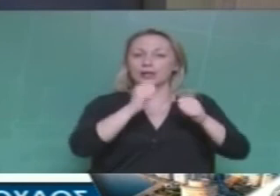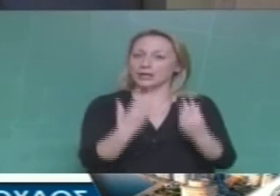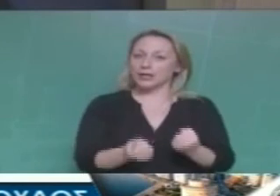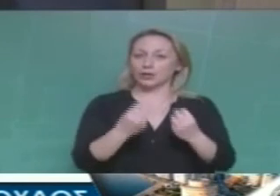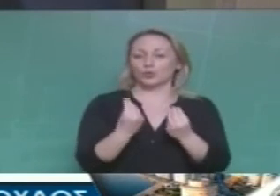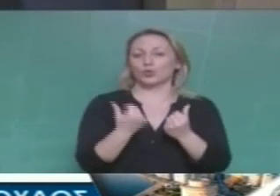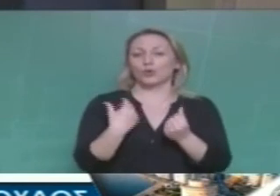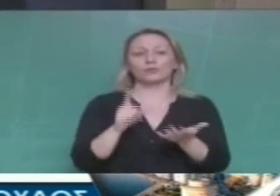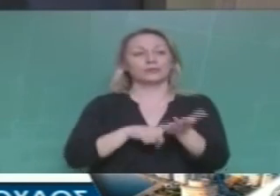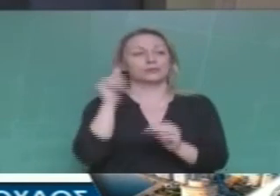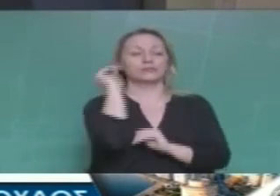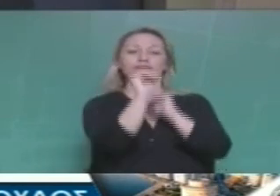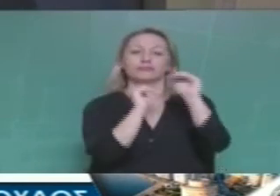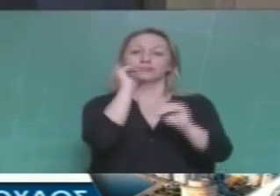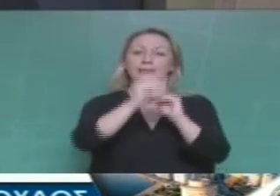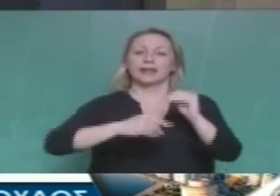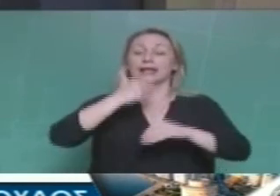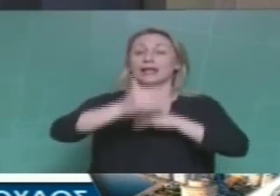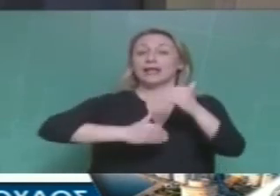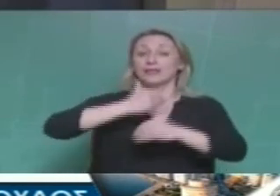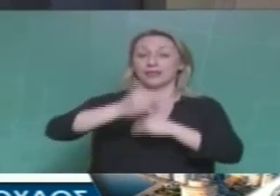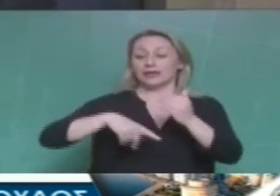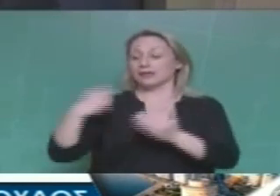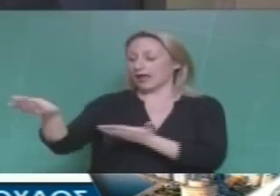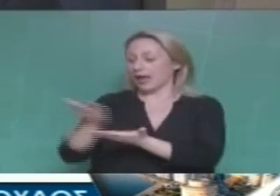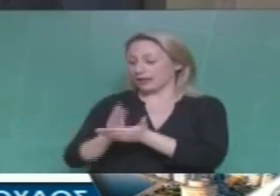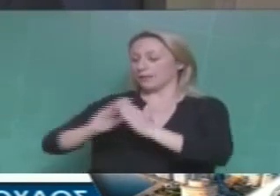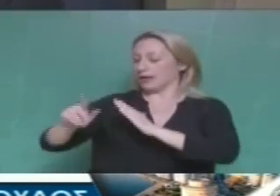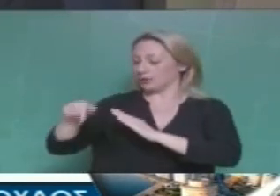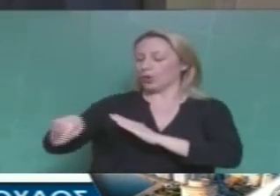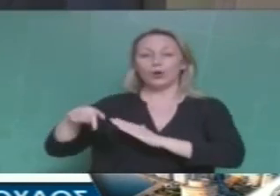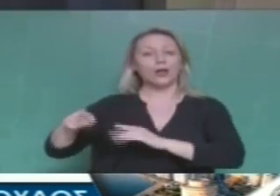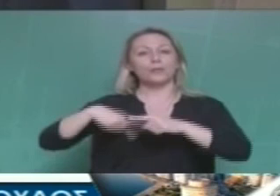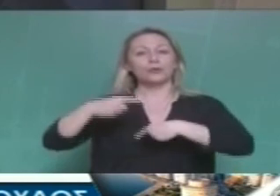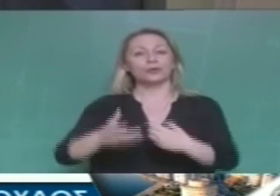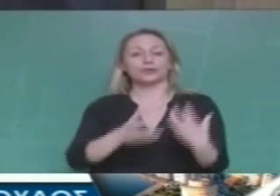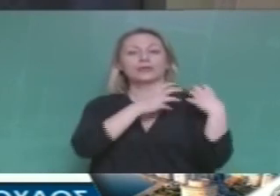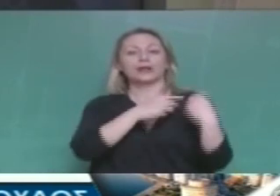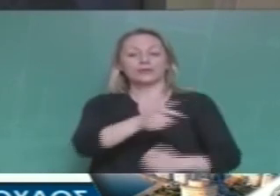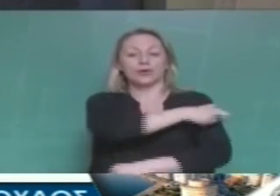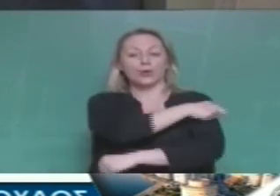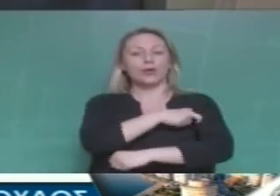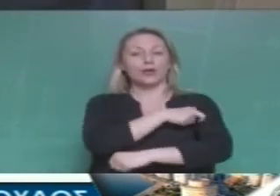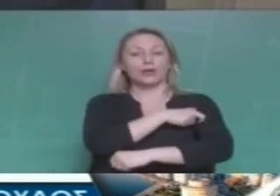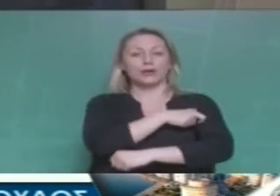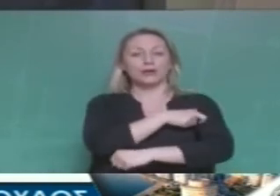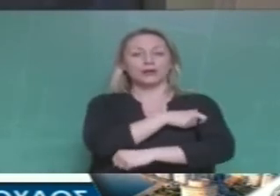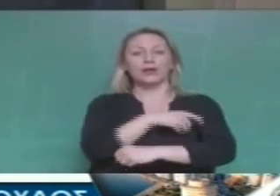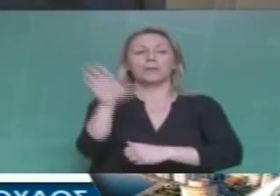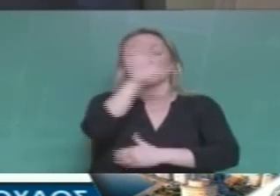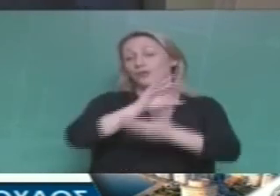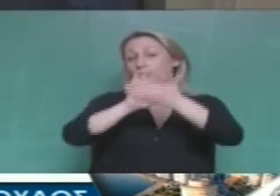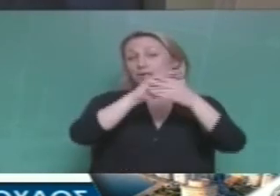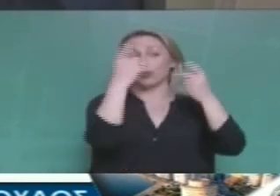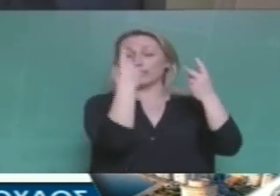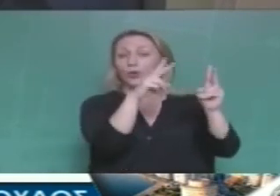απαιτώντας η διαδικασία ταυτοποίησης και αιτήσεων ασύλου να γίνεται από τον ΟΕΗ ή την Ευρωπαϊκή